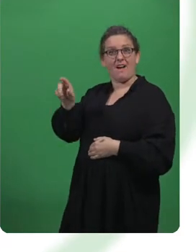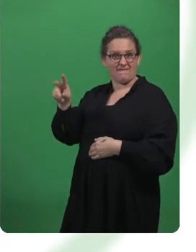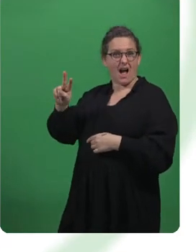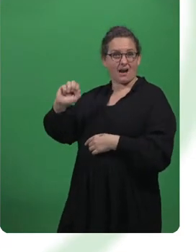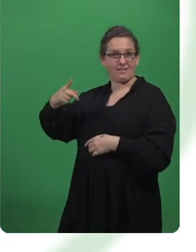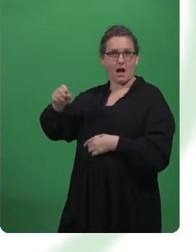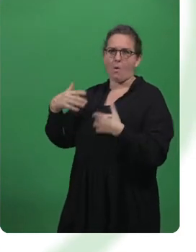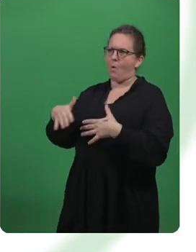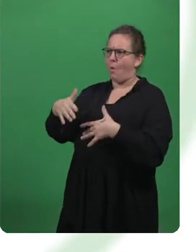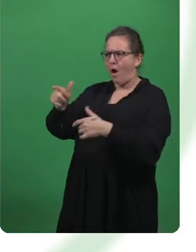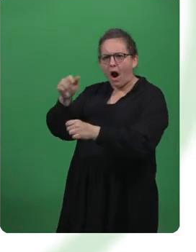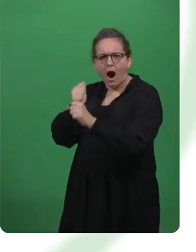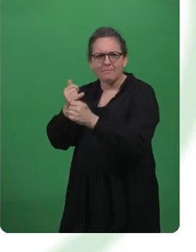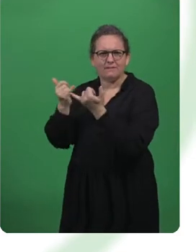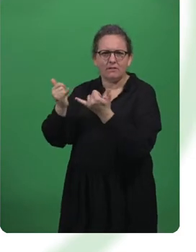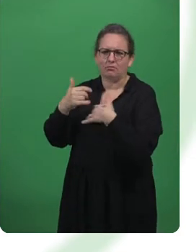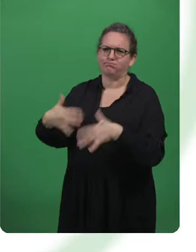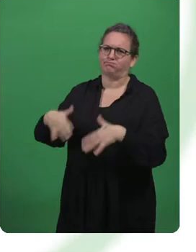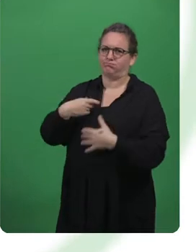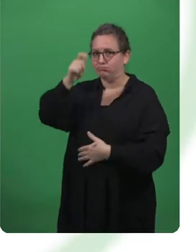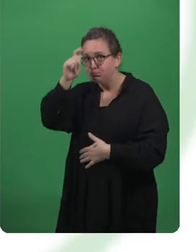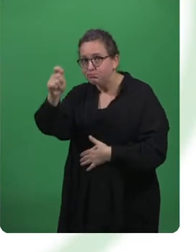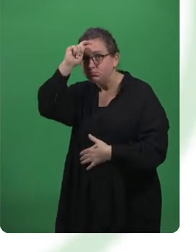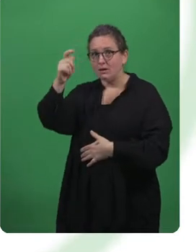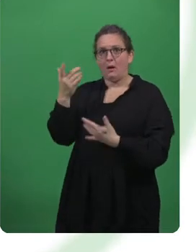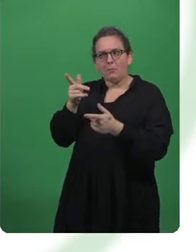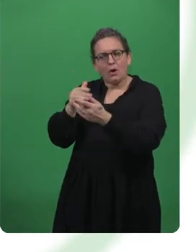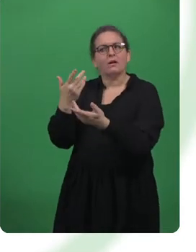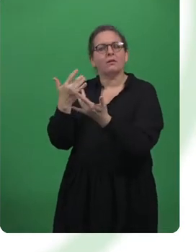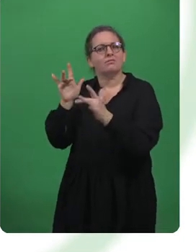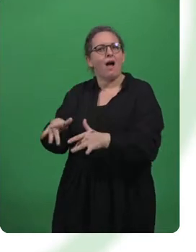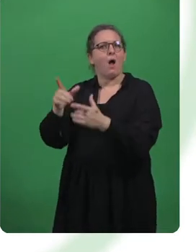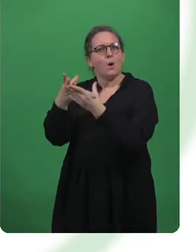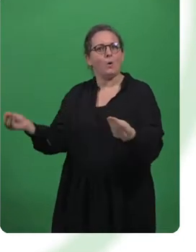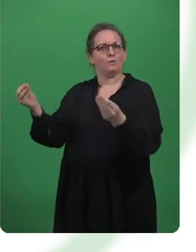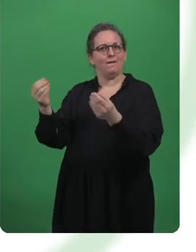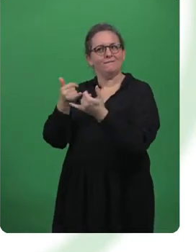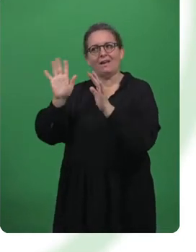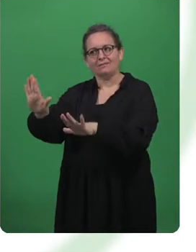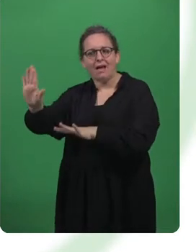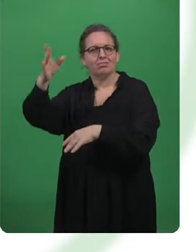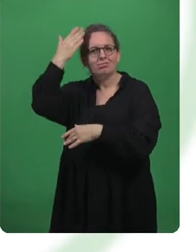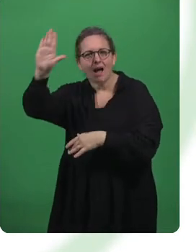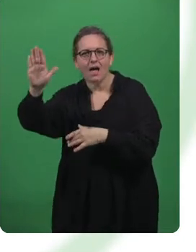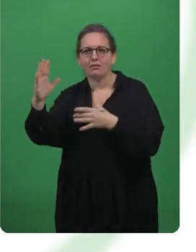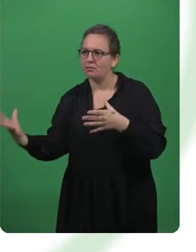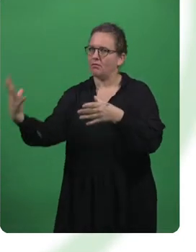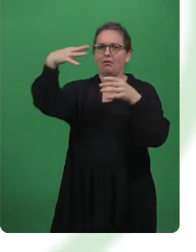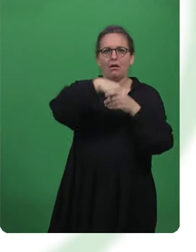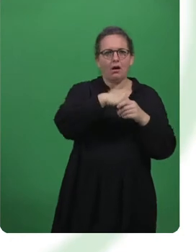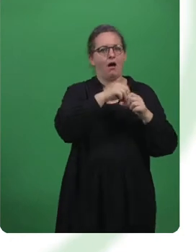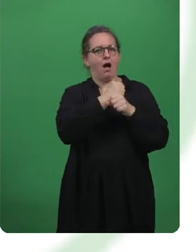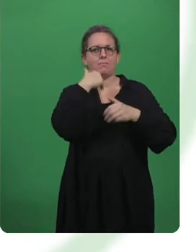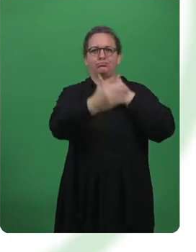Wagner hat mich einfach schwer beeindruckt und er ist das beste Beispiel dafür, was möglich ist, wenn man bereit ist, eine Lösung zu finden, um Talente von Menschen mit Behinderung